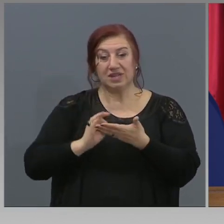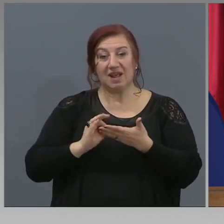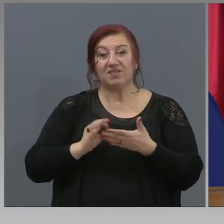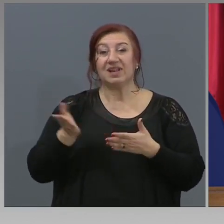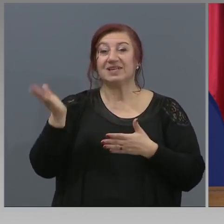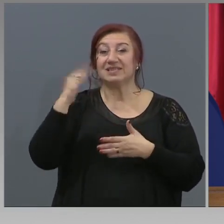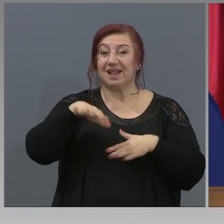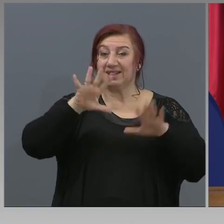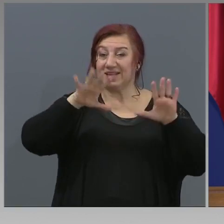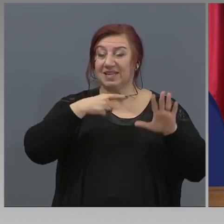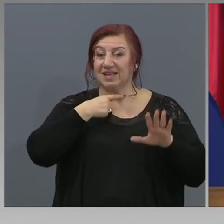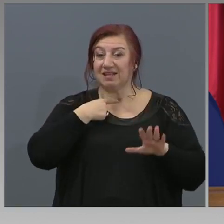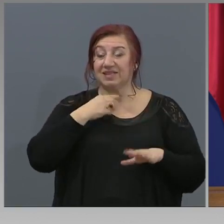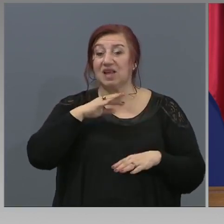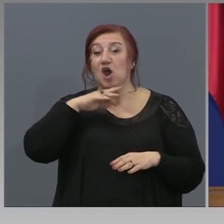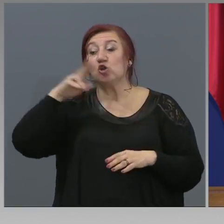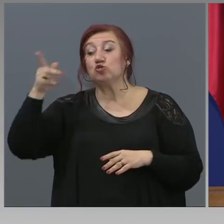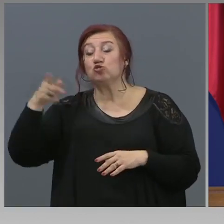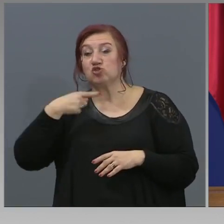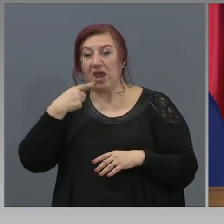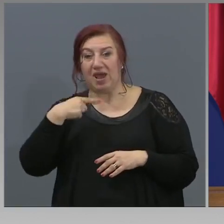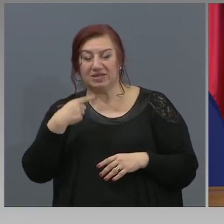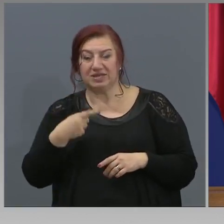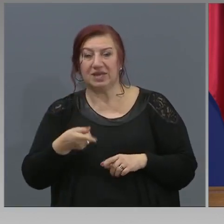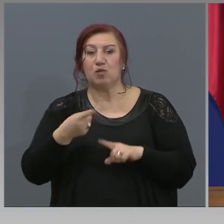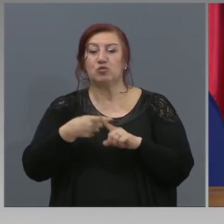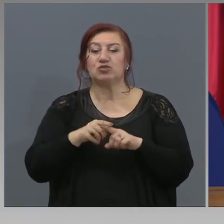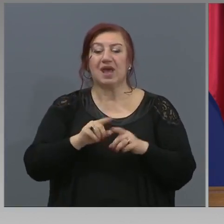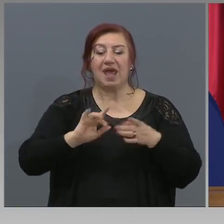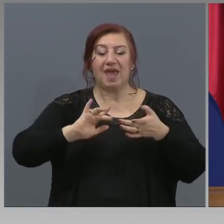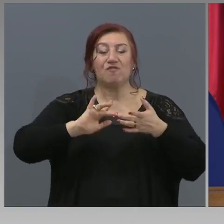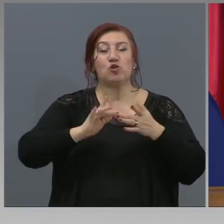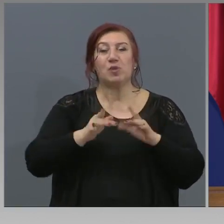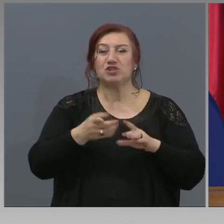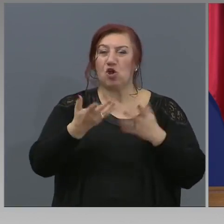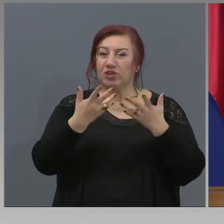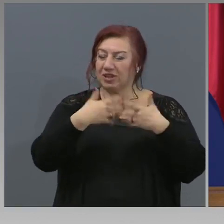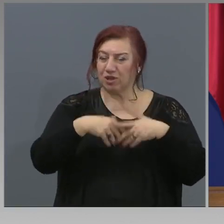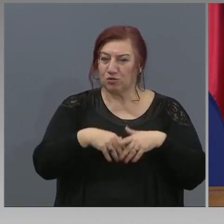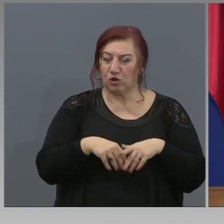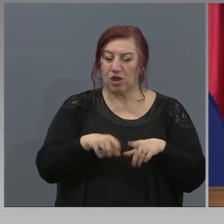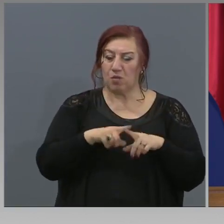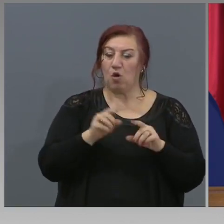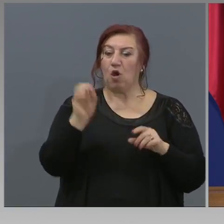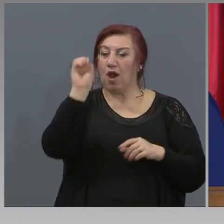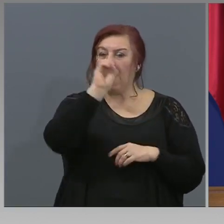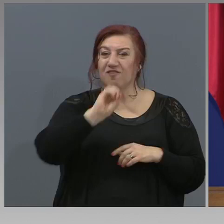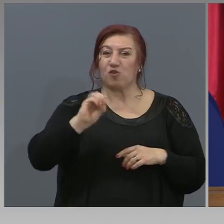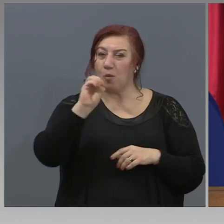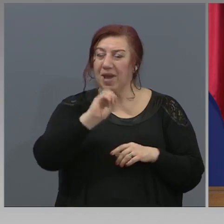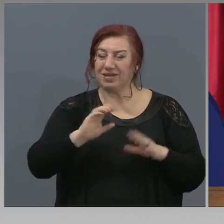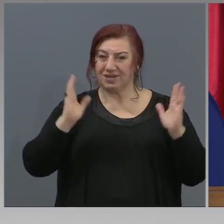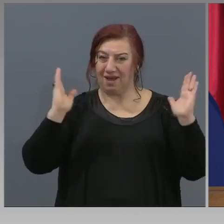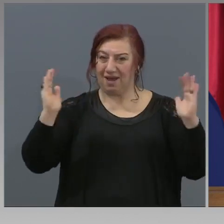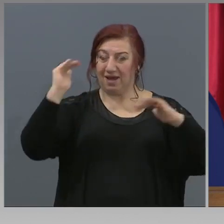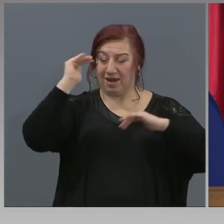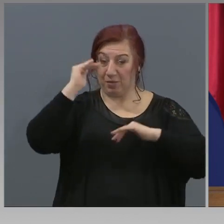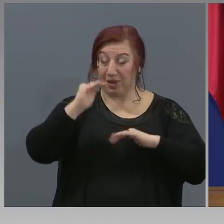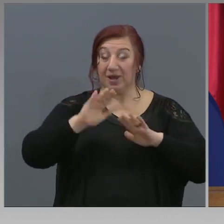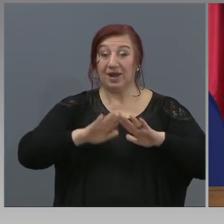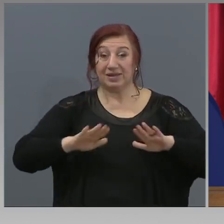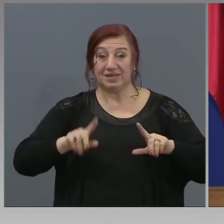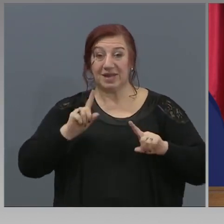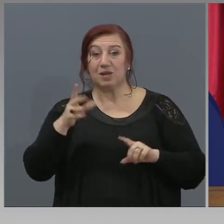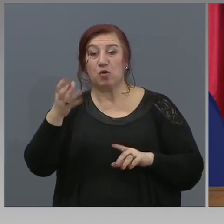език и по информационни технологии, съответно по европейската езикова рамка и по европейската дигитална рамка. Тоест децата ще могат да